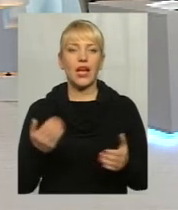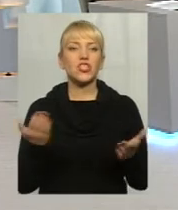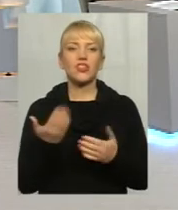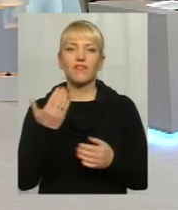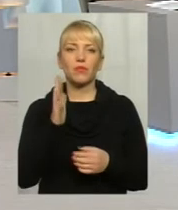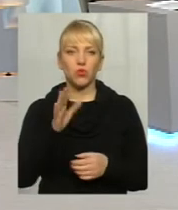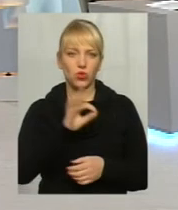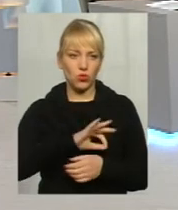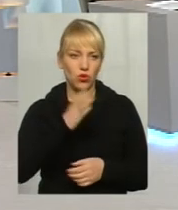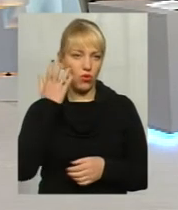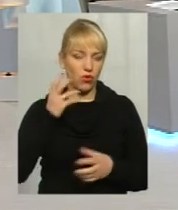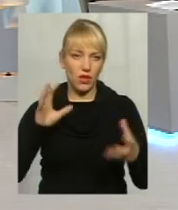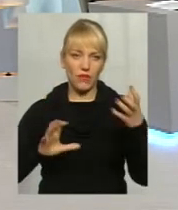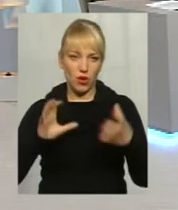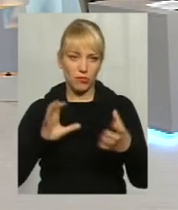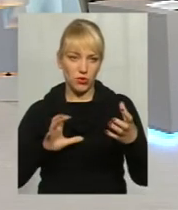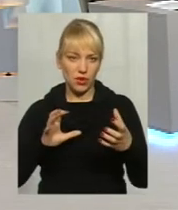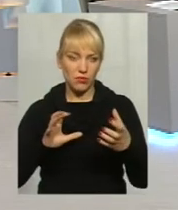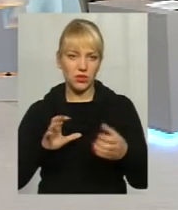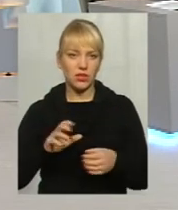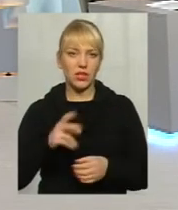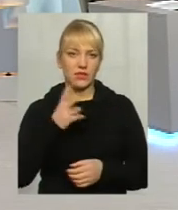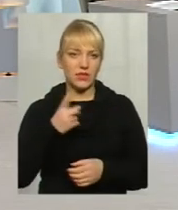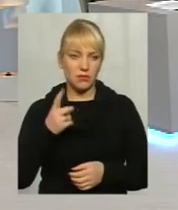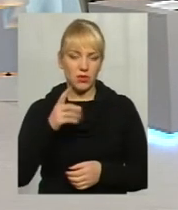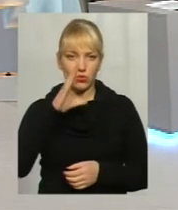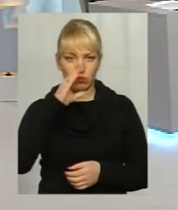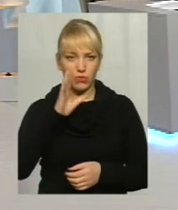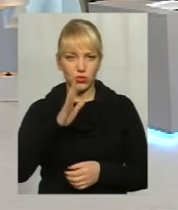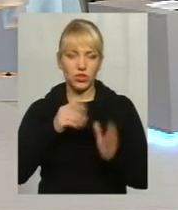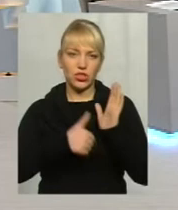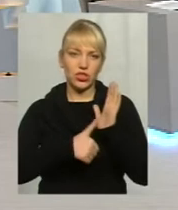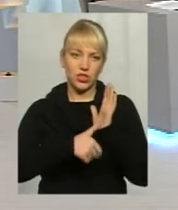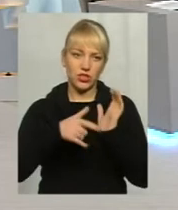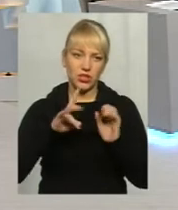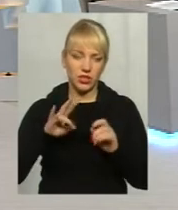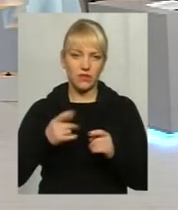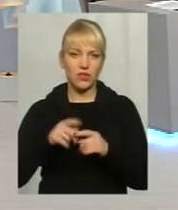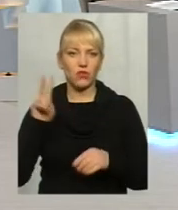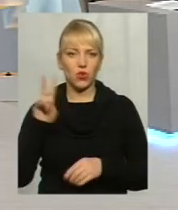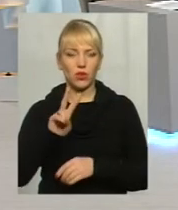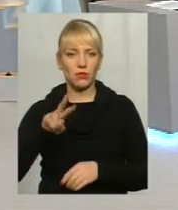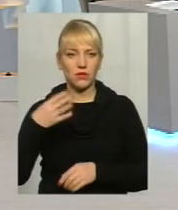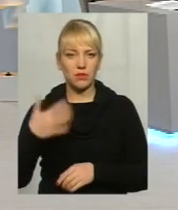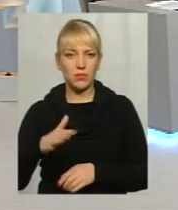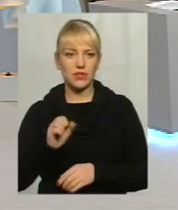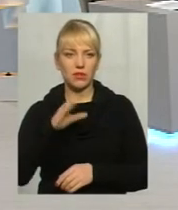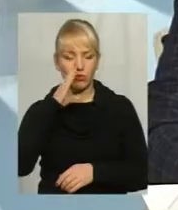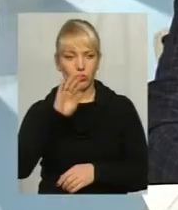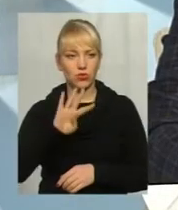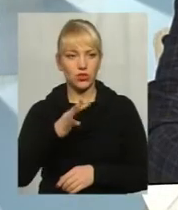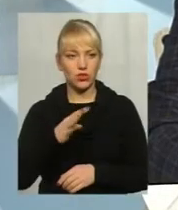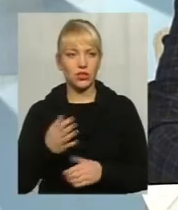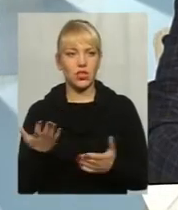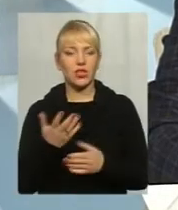в великогабаритному автобусі, наприклад, 21 маршруту, буде вартість 6 гривень, тролейбусі 2,50, а в маршруті 4? На що ви